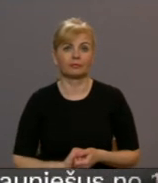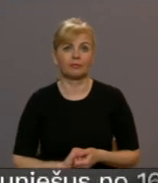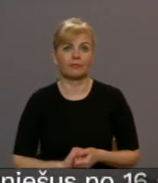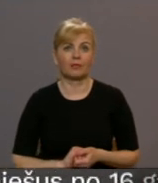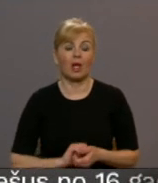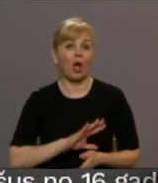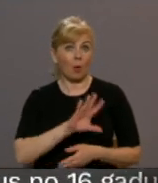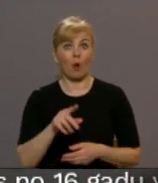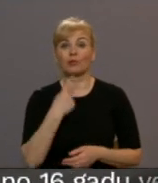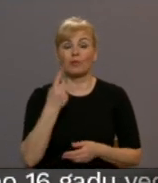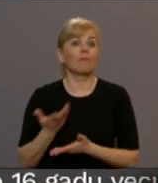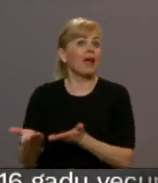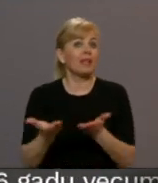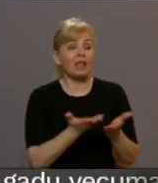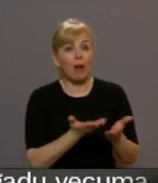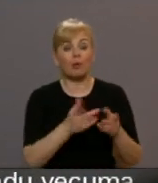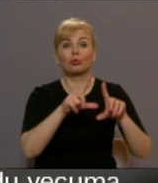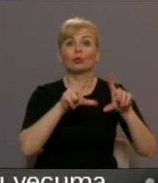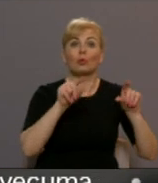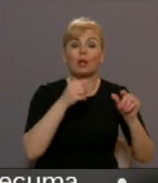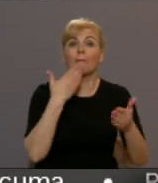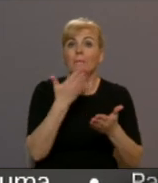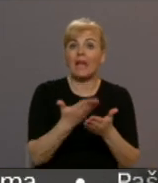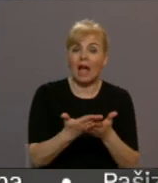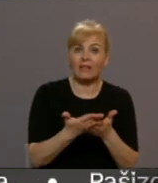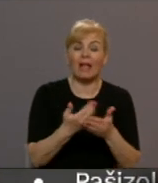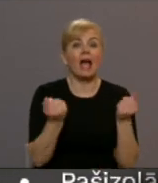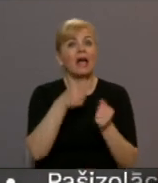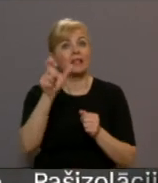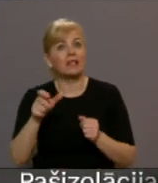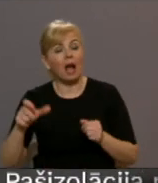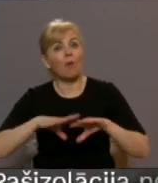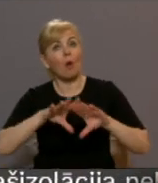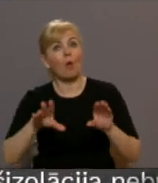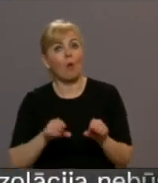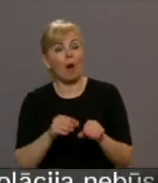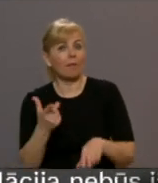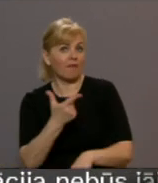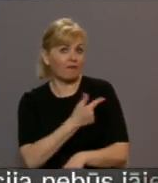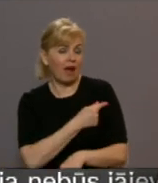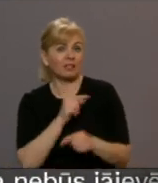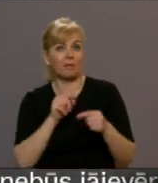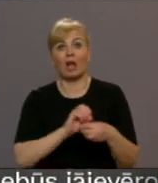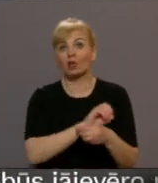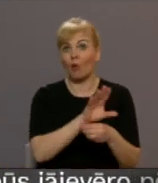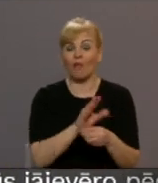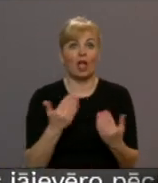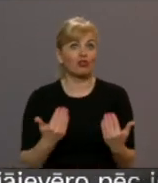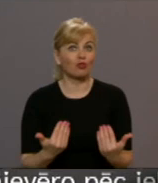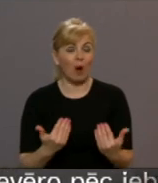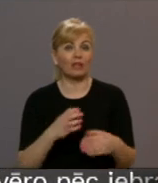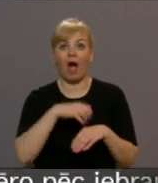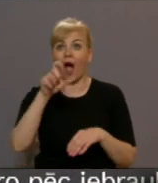Kopš pirmdienas jebkurš uzņēmums var pieteikt savus darbiniekus kopīgai vakcinācijai pret COVID-19. No šo dienas